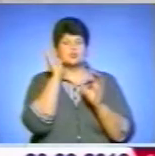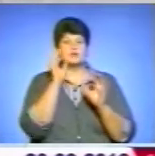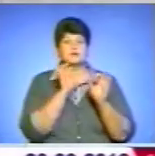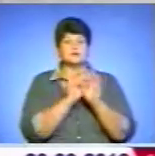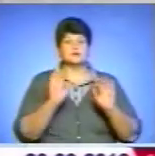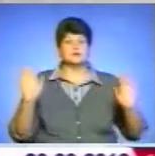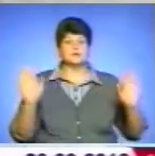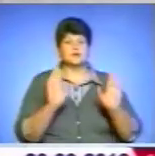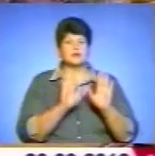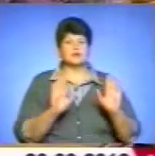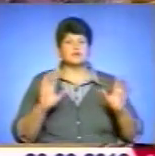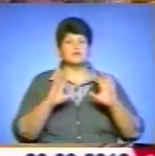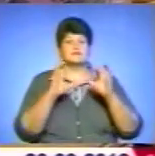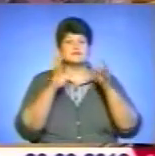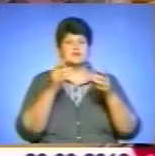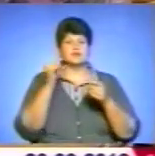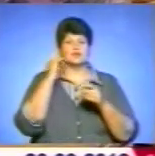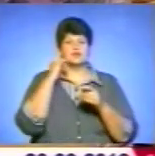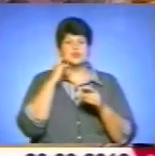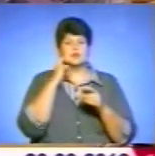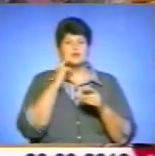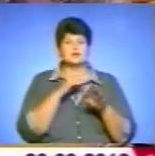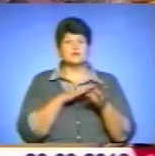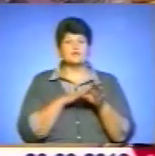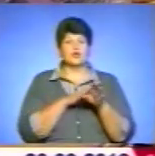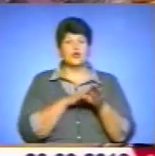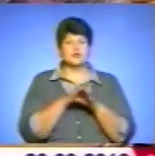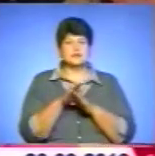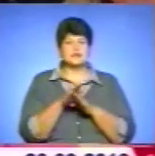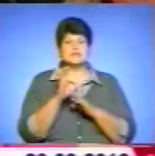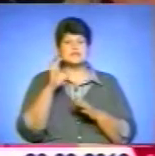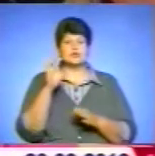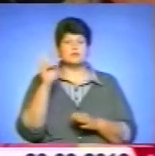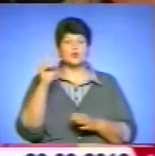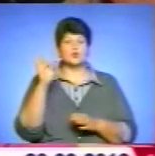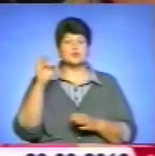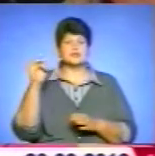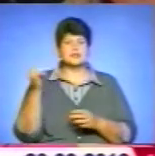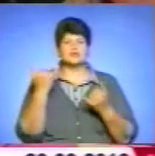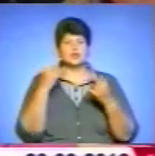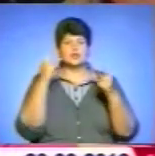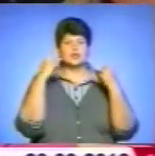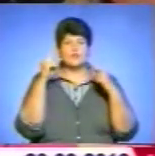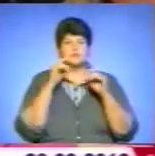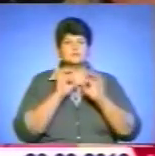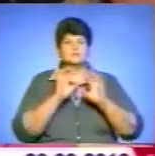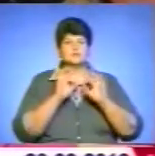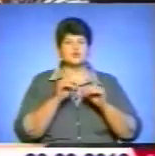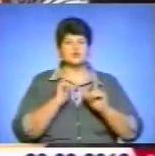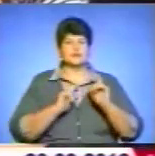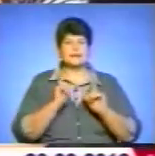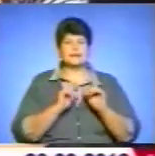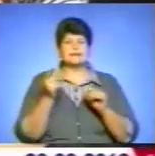світ чув їх у незабутньому виконанні Соломії Крушельницької. Нині творчі співачки пропагують студенти Тернопільського